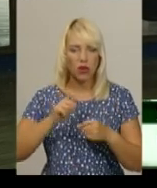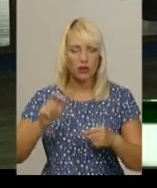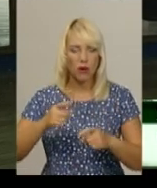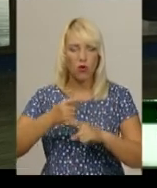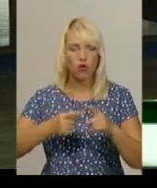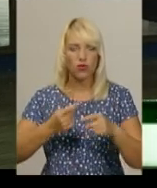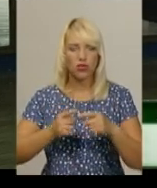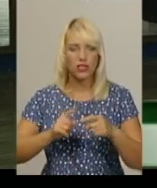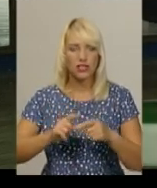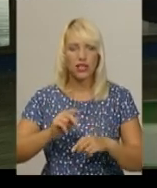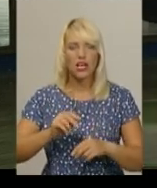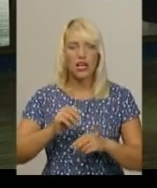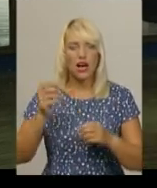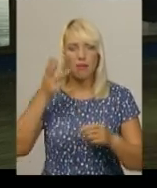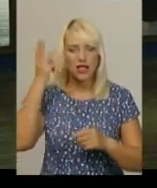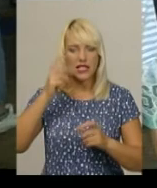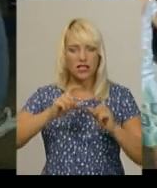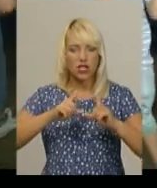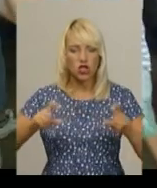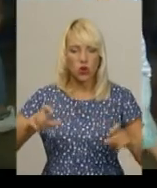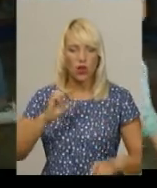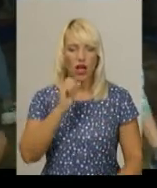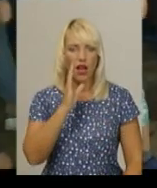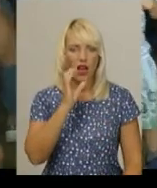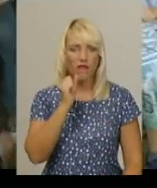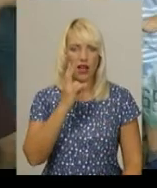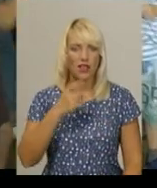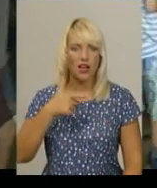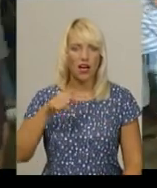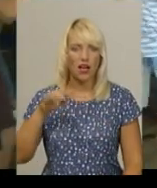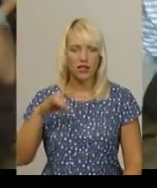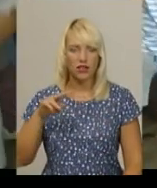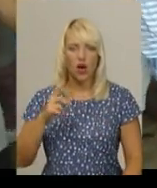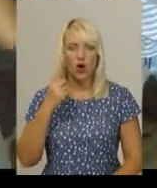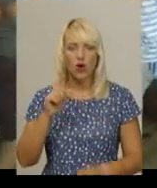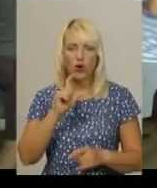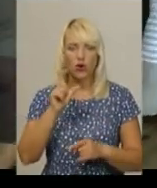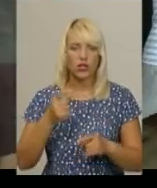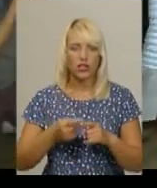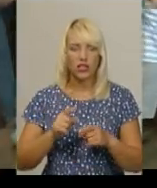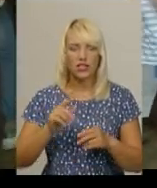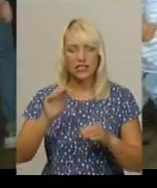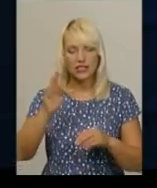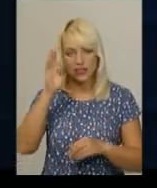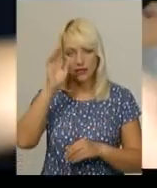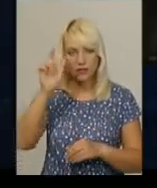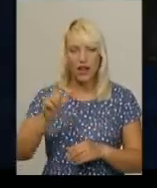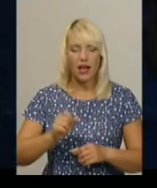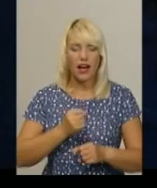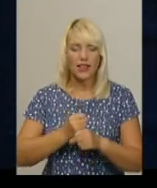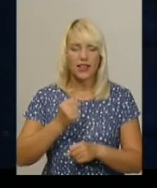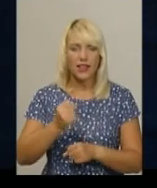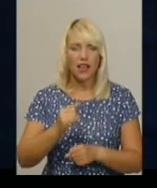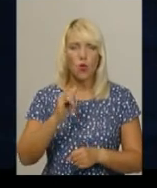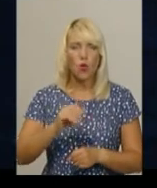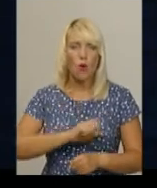вихованці хмельницької школи боксу «Авангард». Один із «Авангардівців» у складі юніорської збірної області з боксу – кандидату майстри спорту